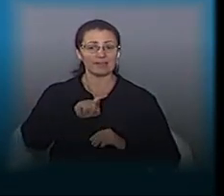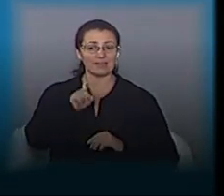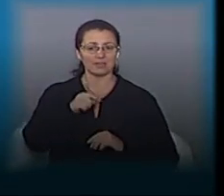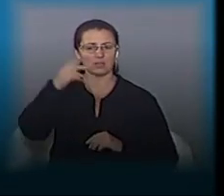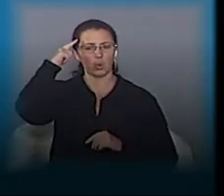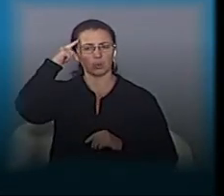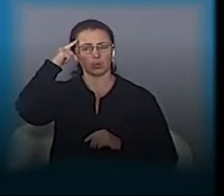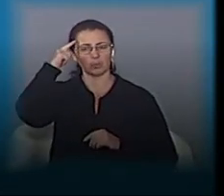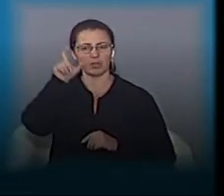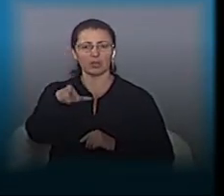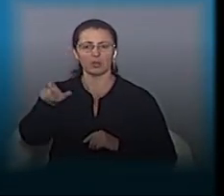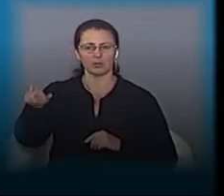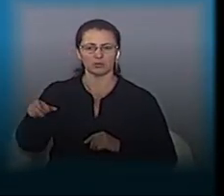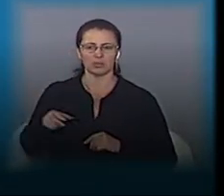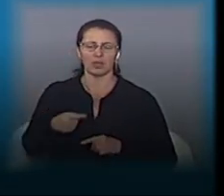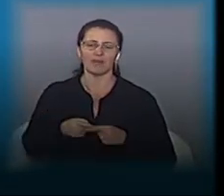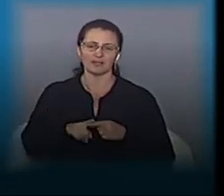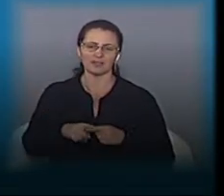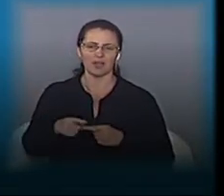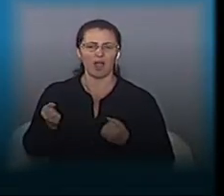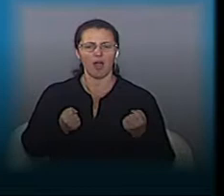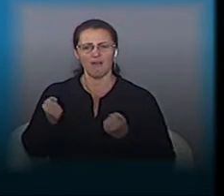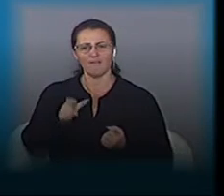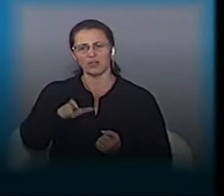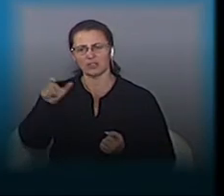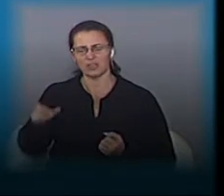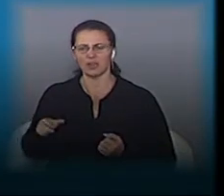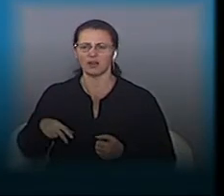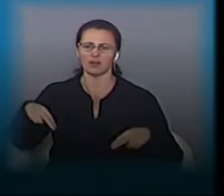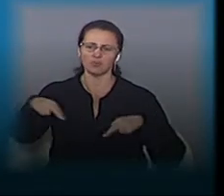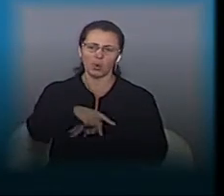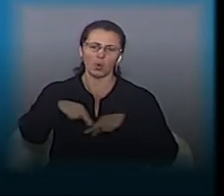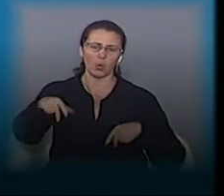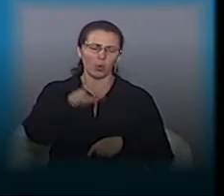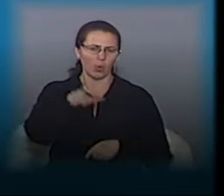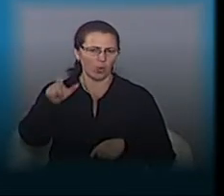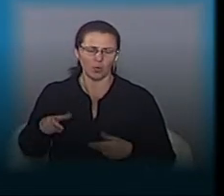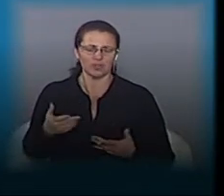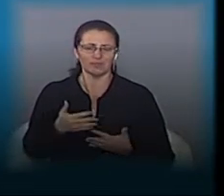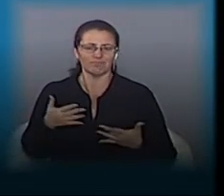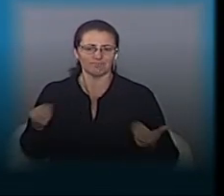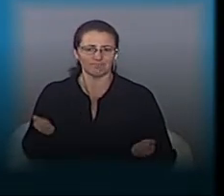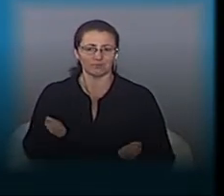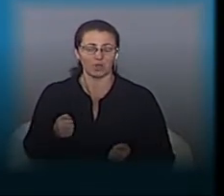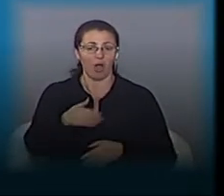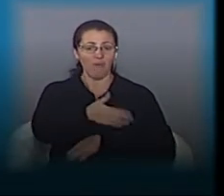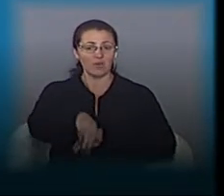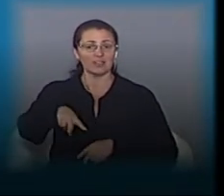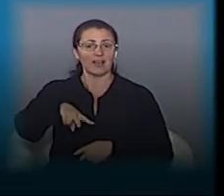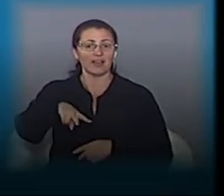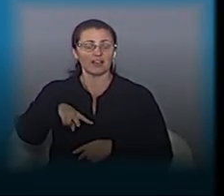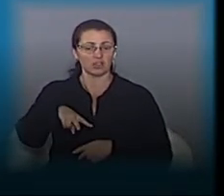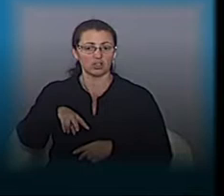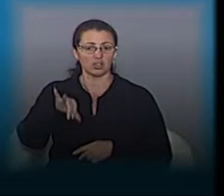до нас звертаються. Це і водії, і перехожі, і велосипедисти. Наприклад, взяти вулицю Личаківську, яку здали, можна сказати, не